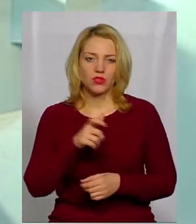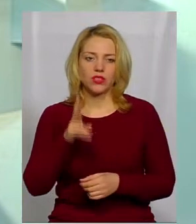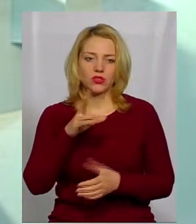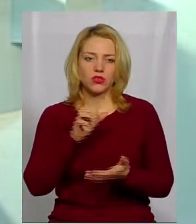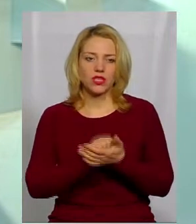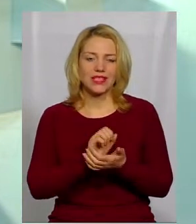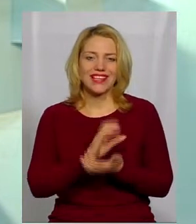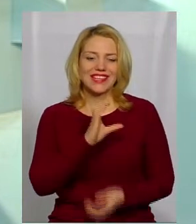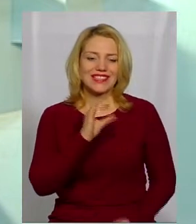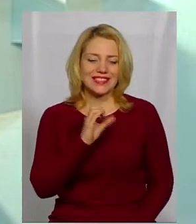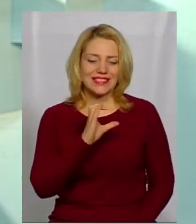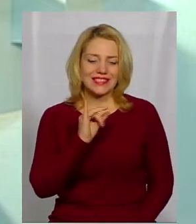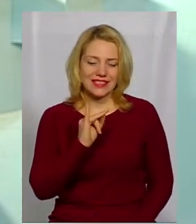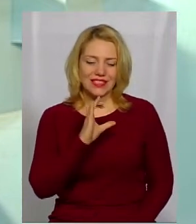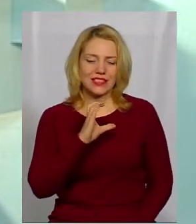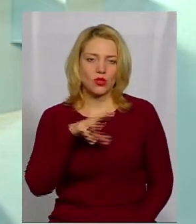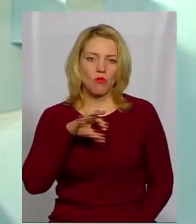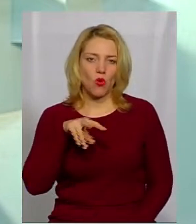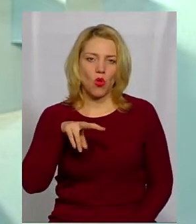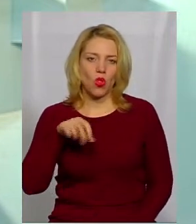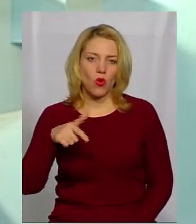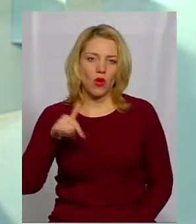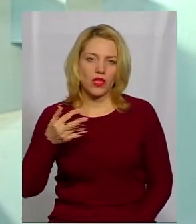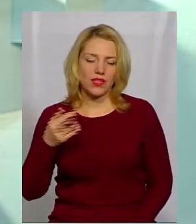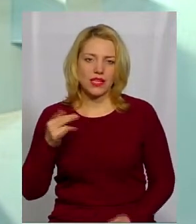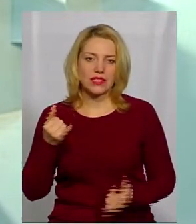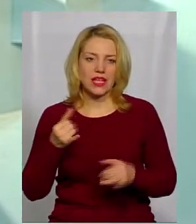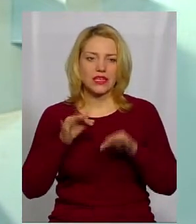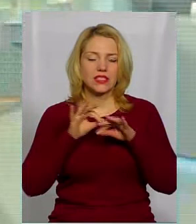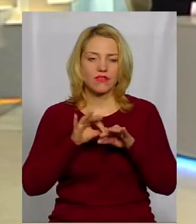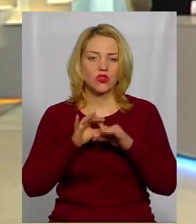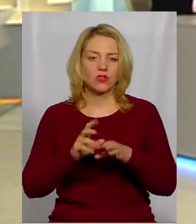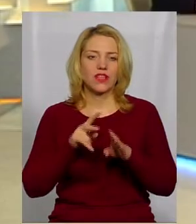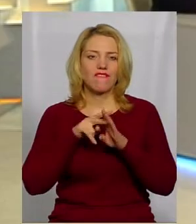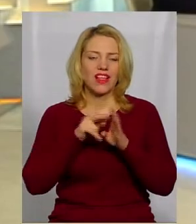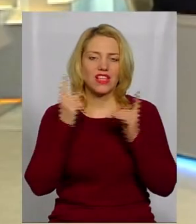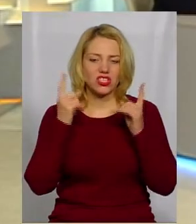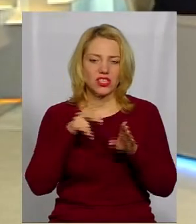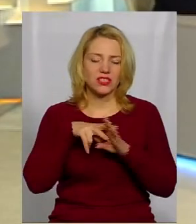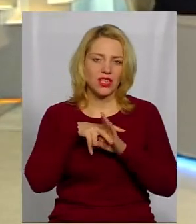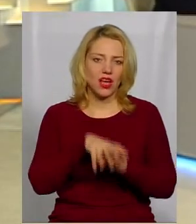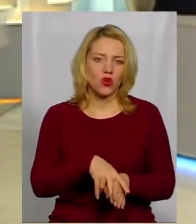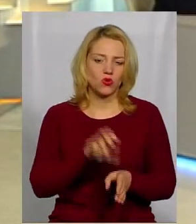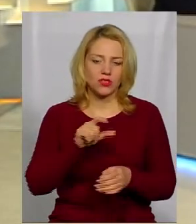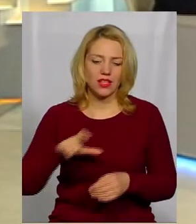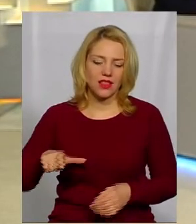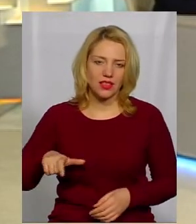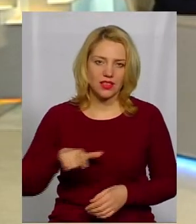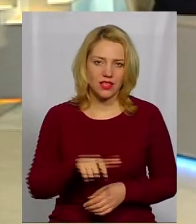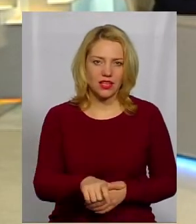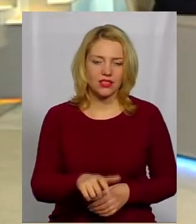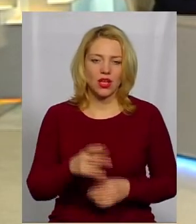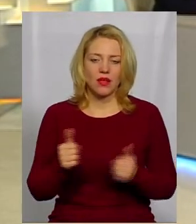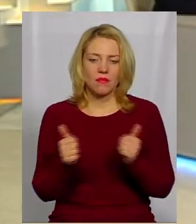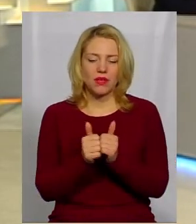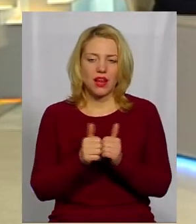сейсмологією, тому що зараз ведуться величезні нагрузки на трасу, яка проходить повз фортецю, величезні машини